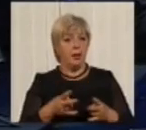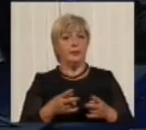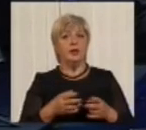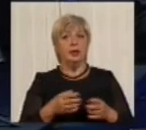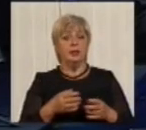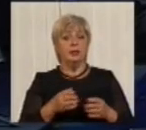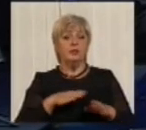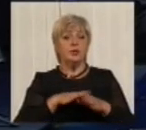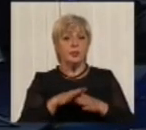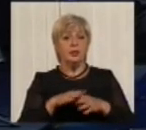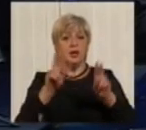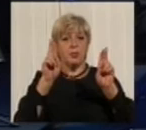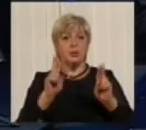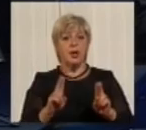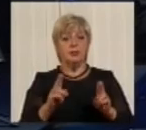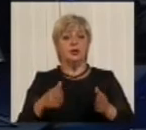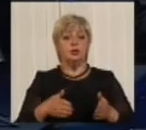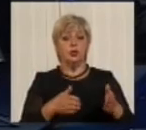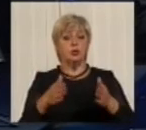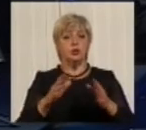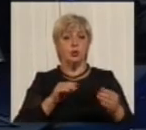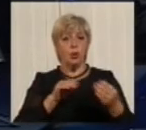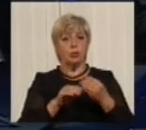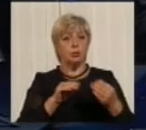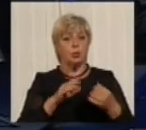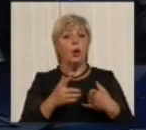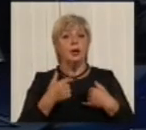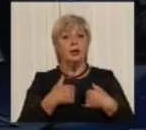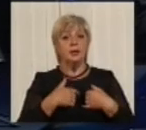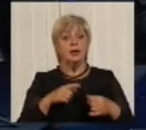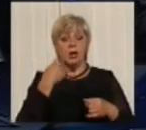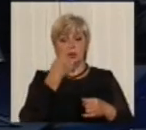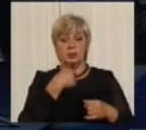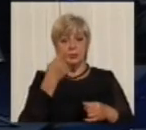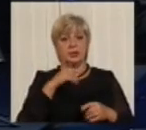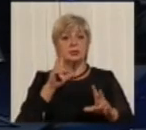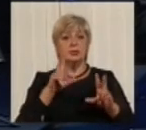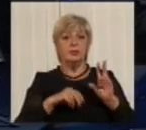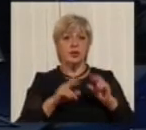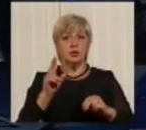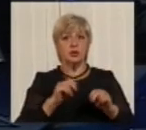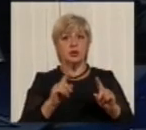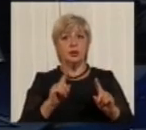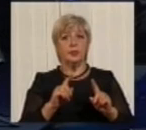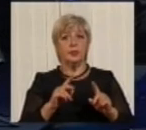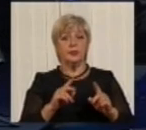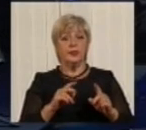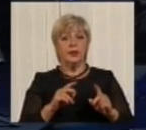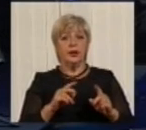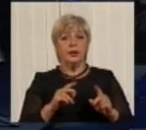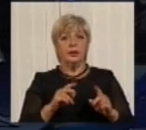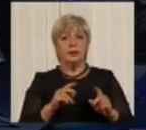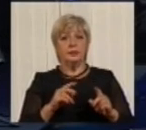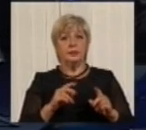Дотримуватись правил дорожнього руху усім. Я особливо вважаю, що, я можу сказати, як свій профіль, це